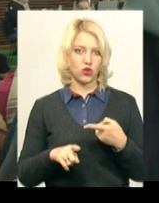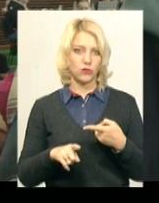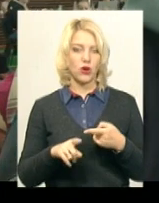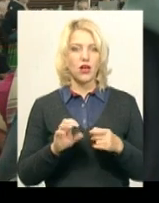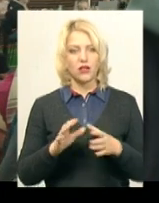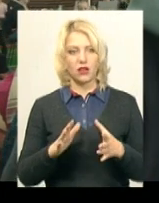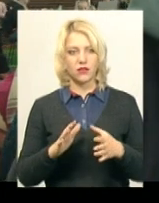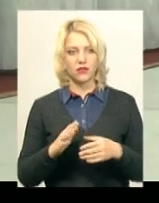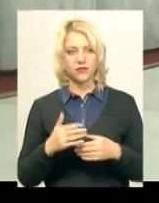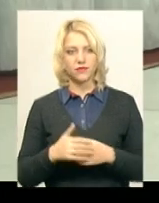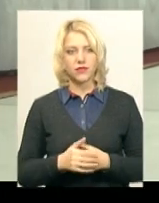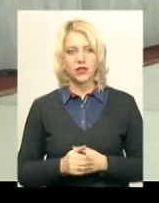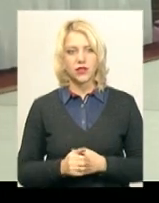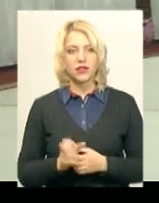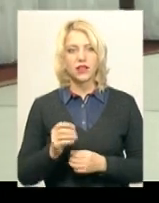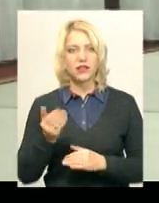до більш ранньому віці».